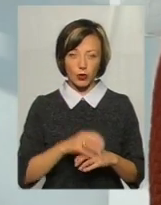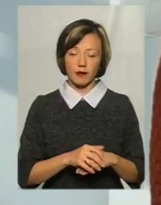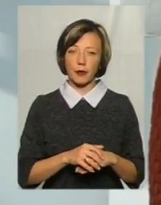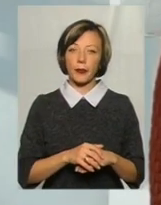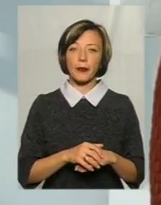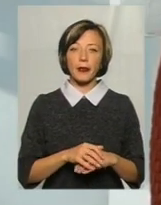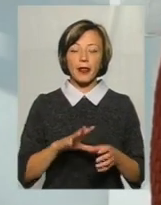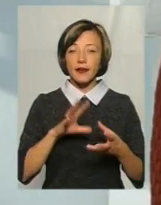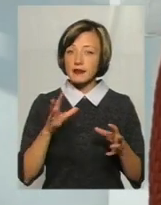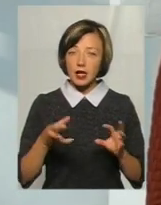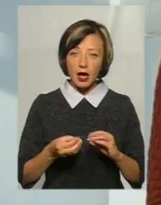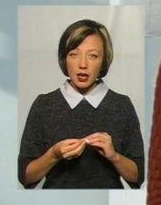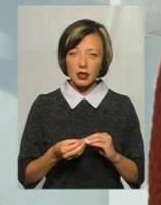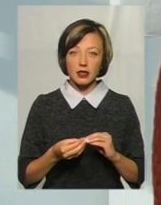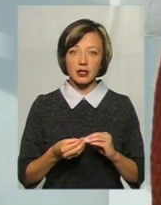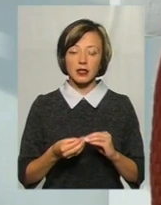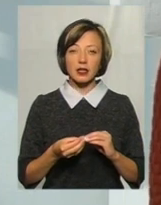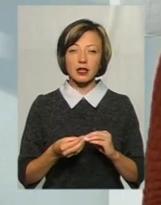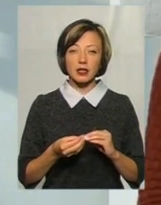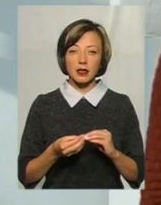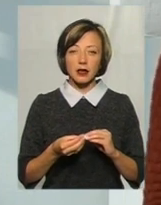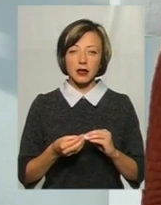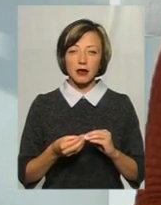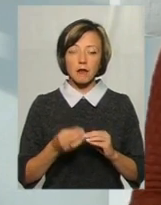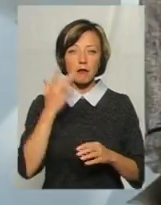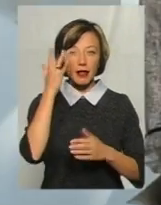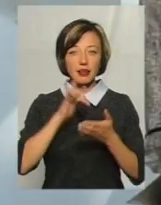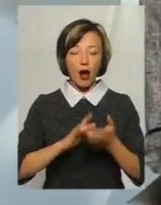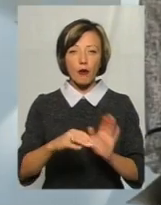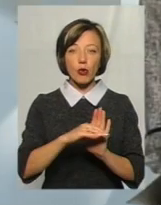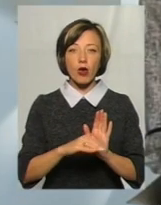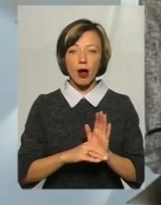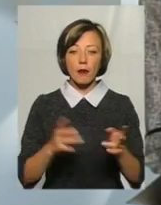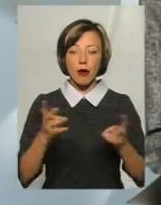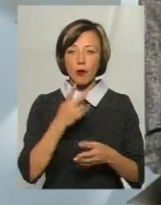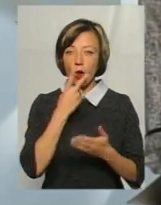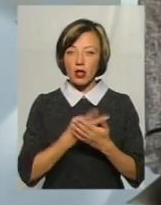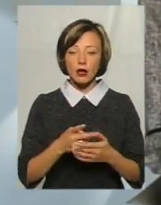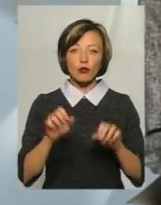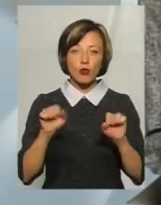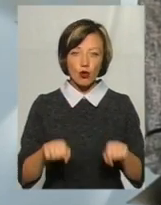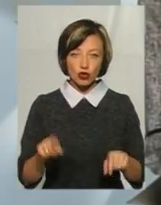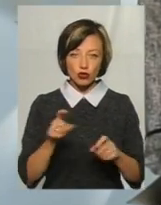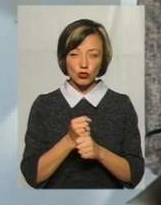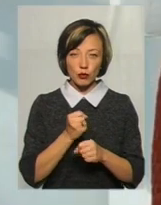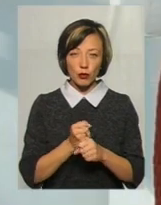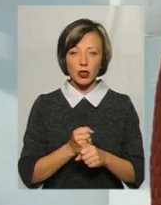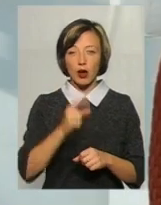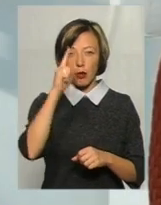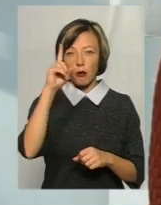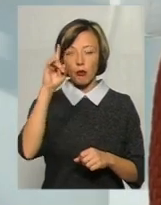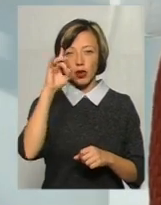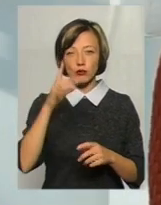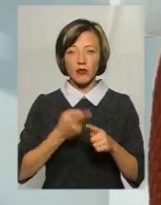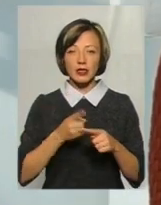Взагалі, мета цієї програми – це показати, що можна щось зробити, популяризувати